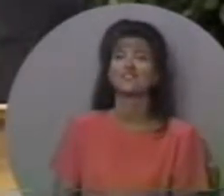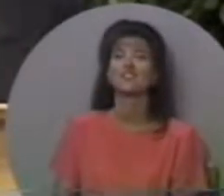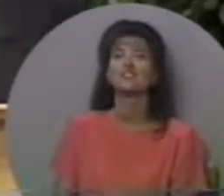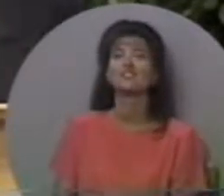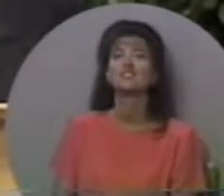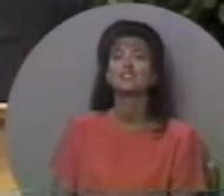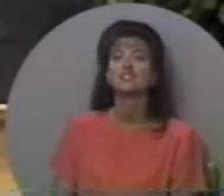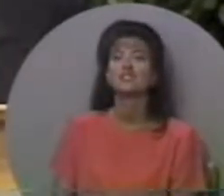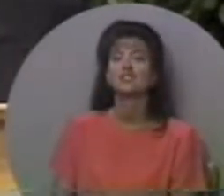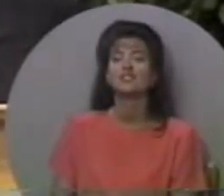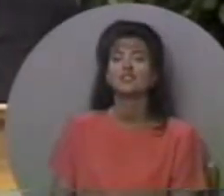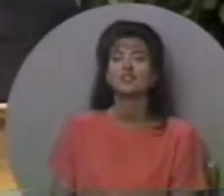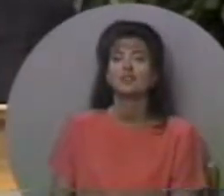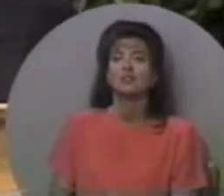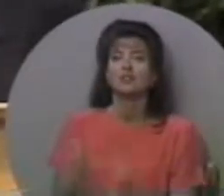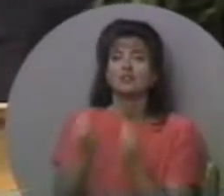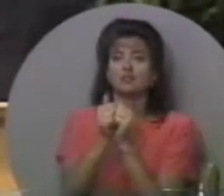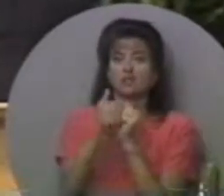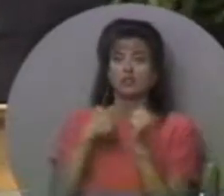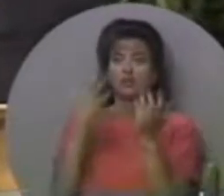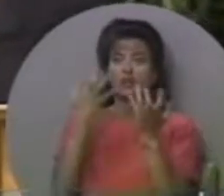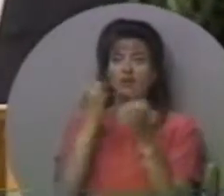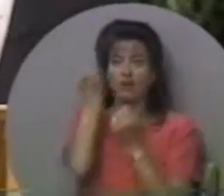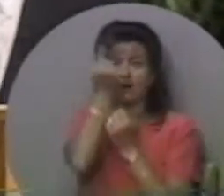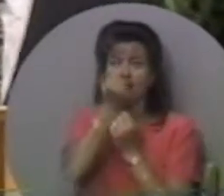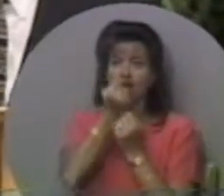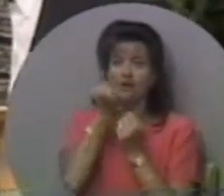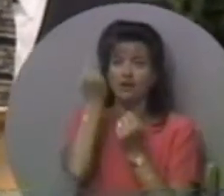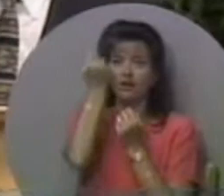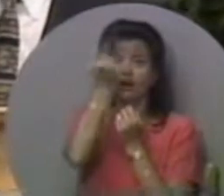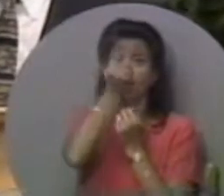зі мною подумали,